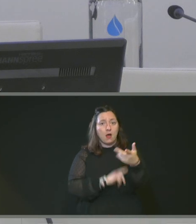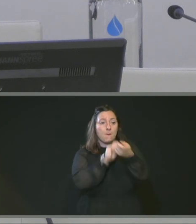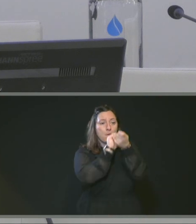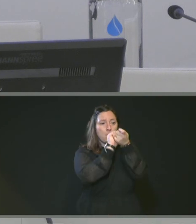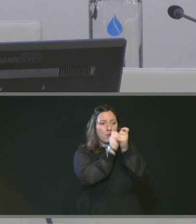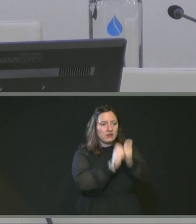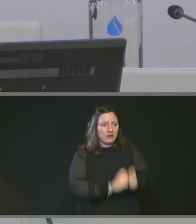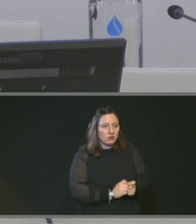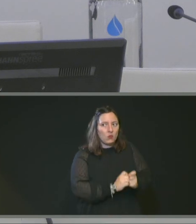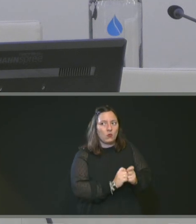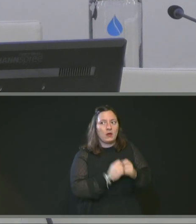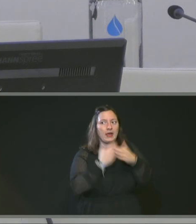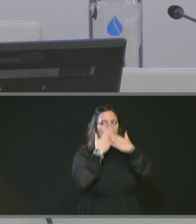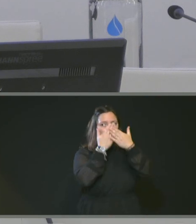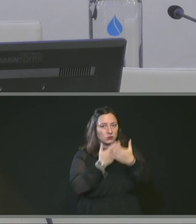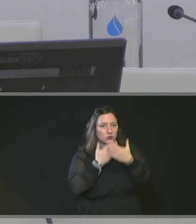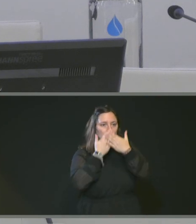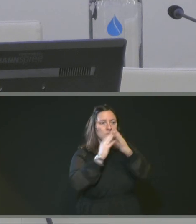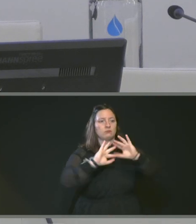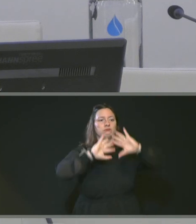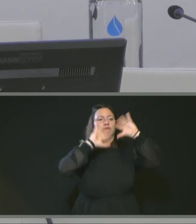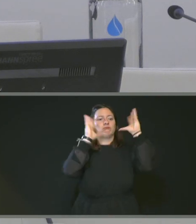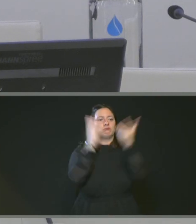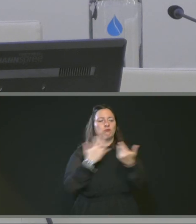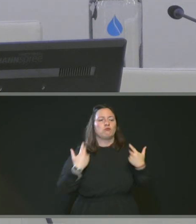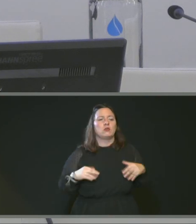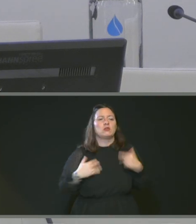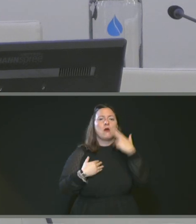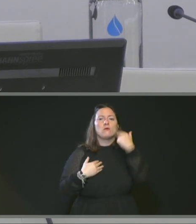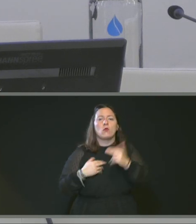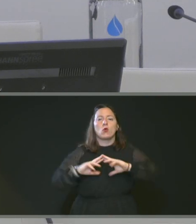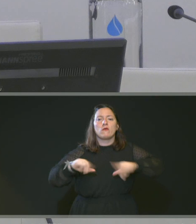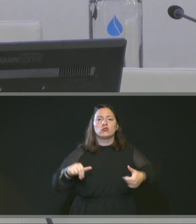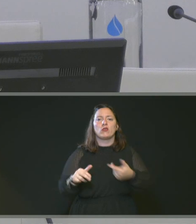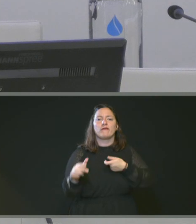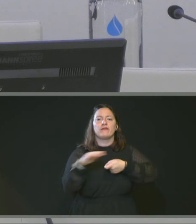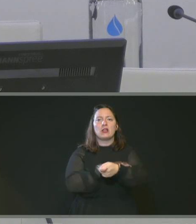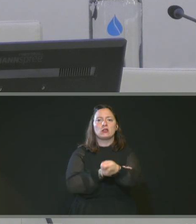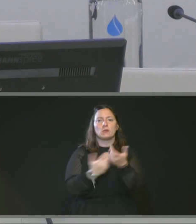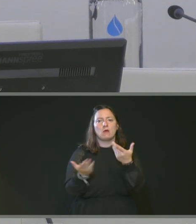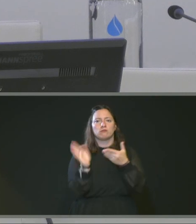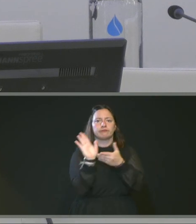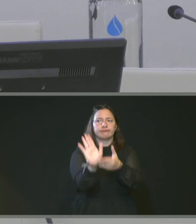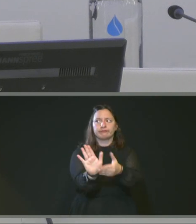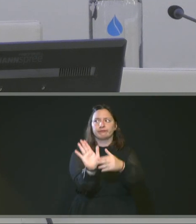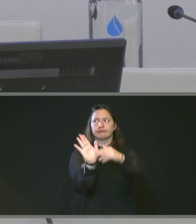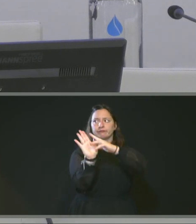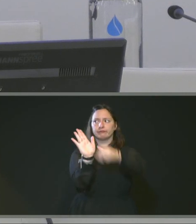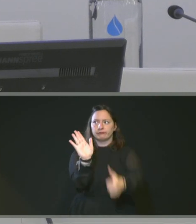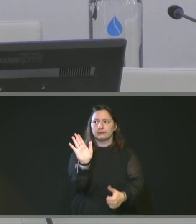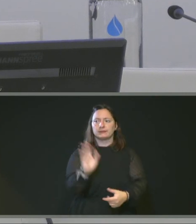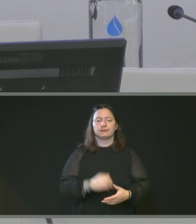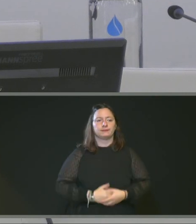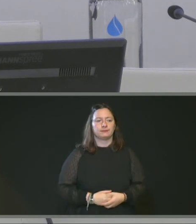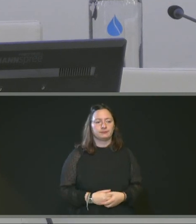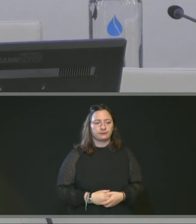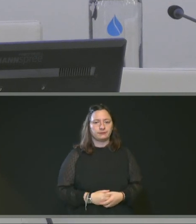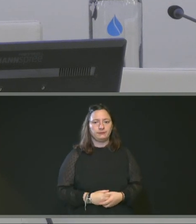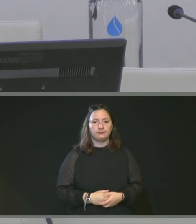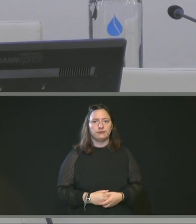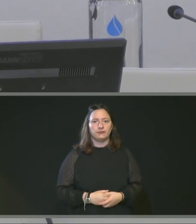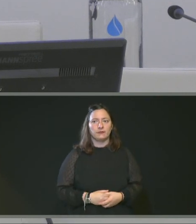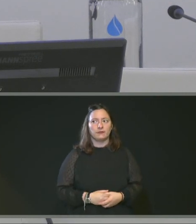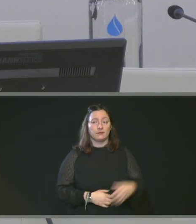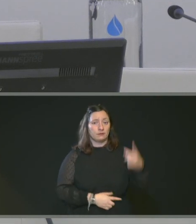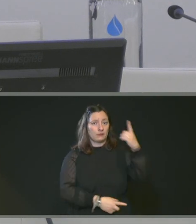des études elles-mêmes. Vous avez le détail sur la Convention de financement dans l'avenant. Y a-t-il des questions